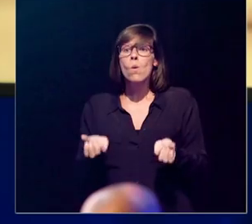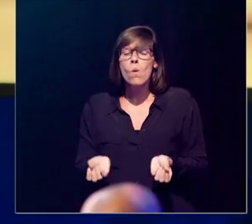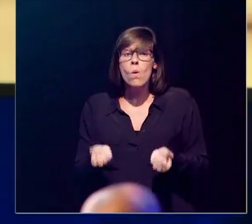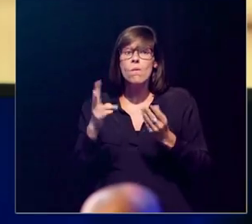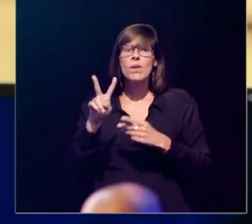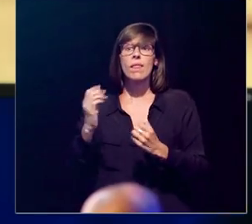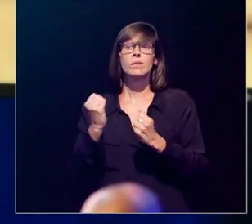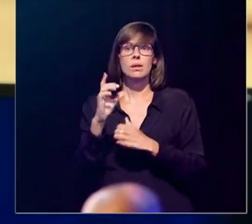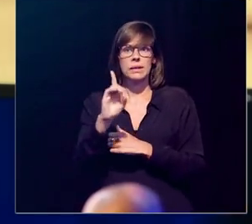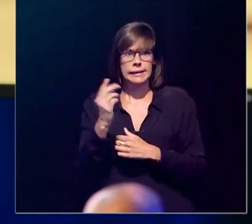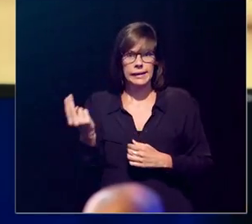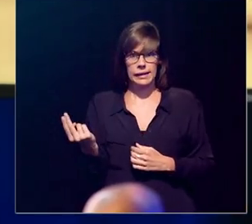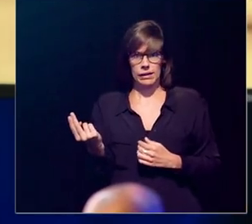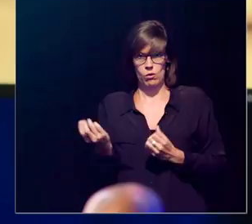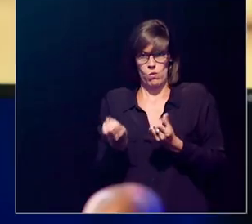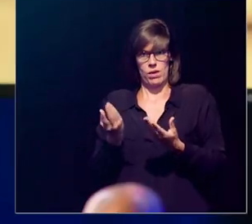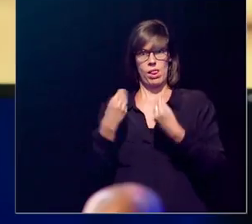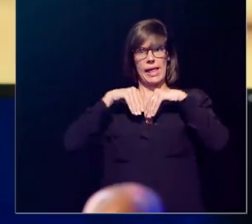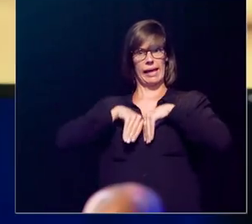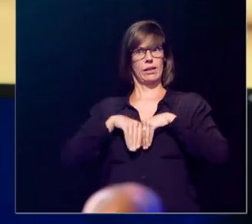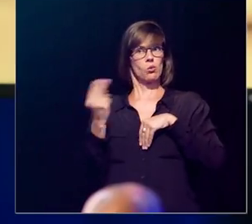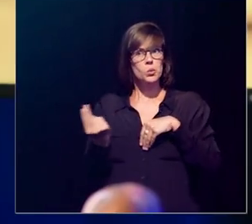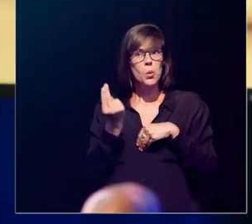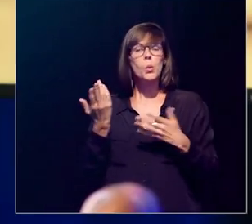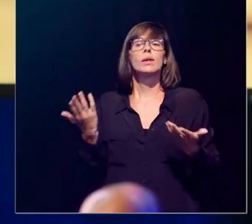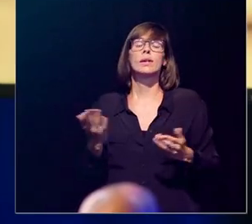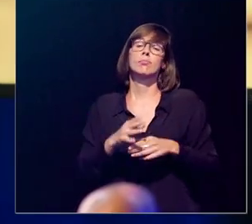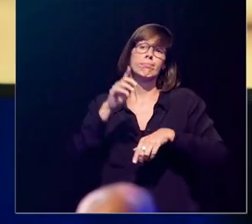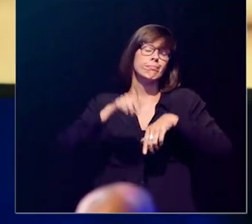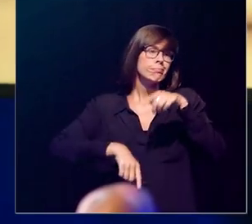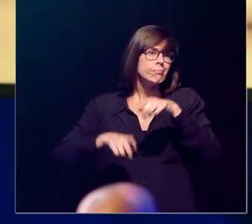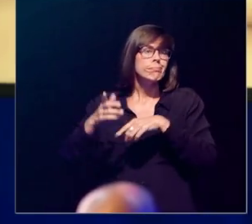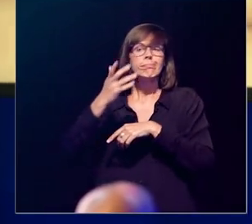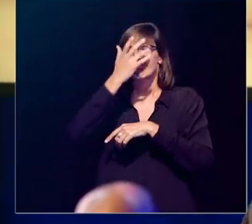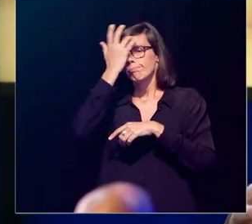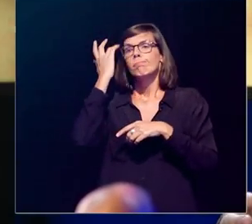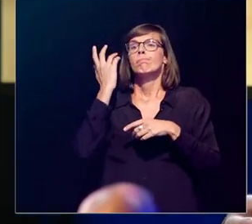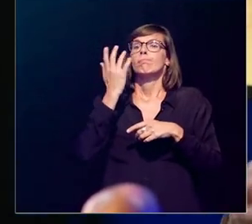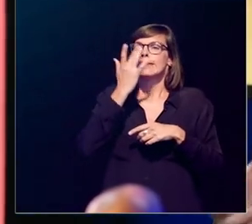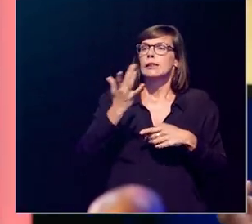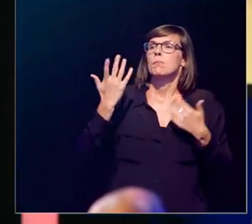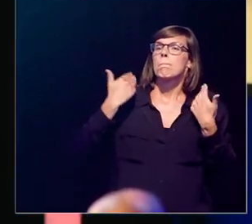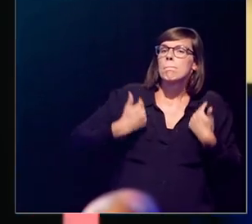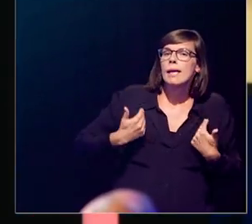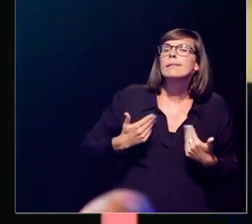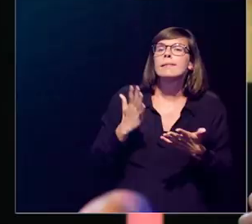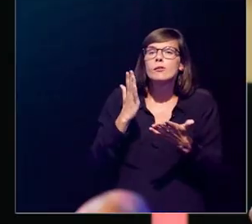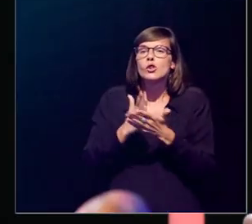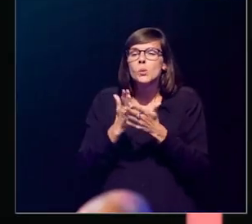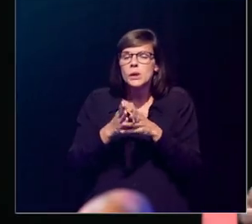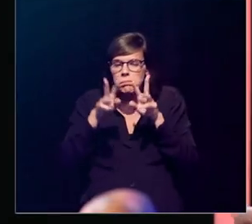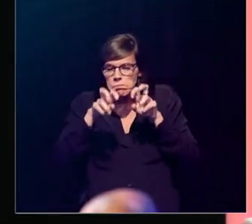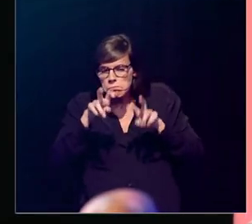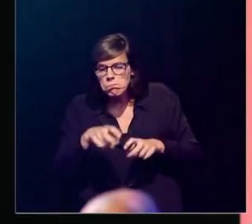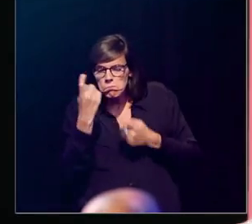hoeveel vitamine D moet je uiteindelijk gaan opnemen? Wel, daar zijn heel wijze mensen die zich